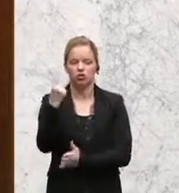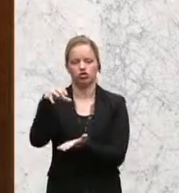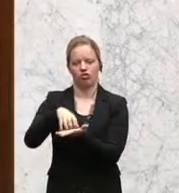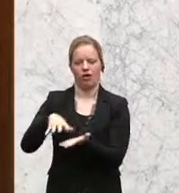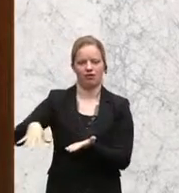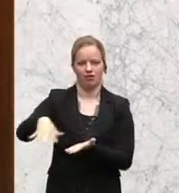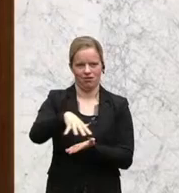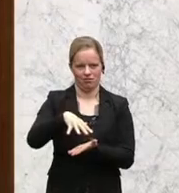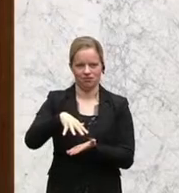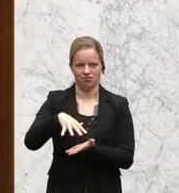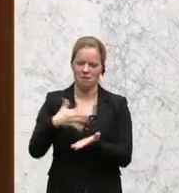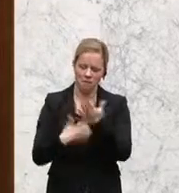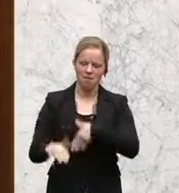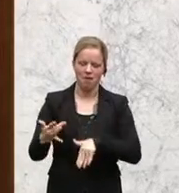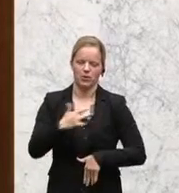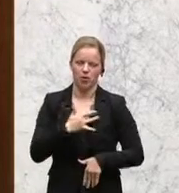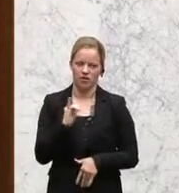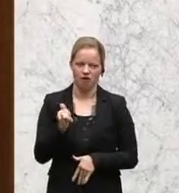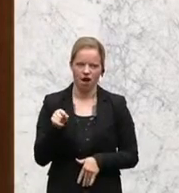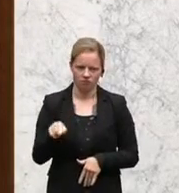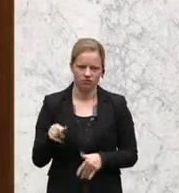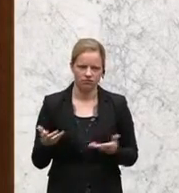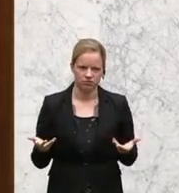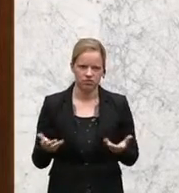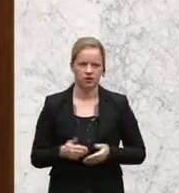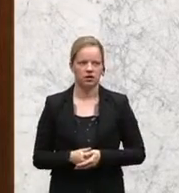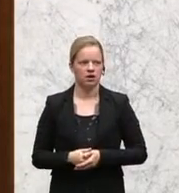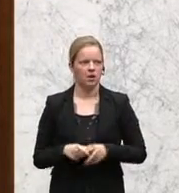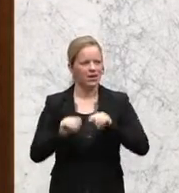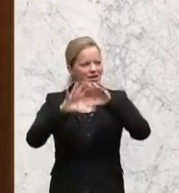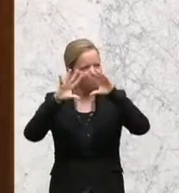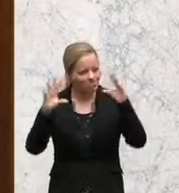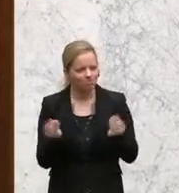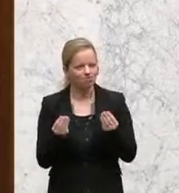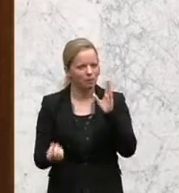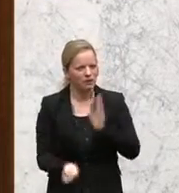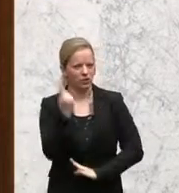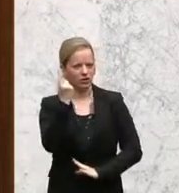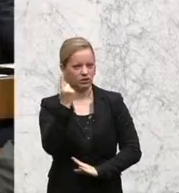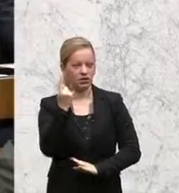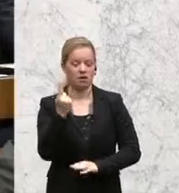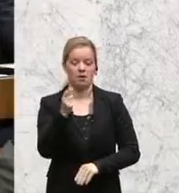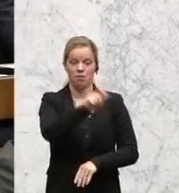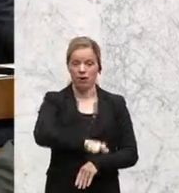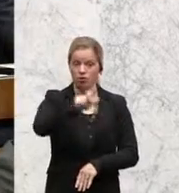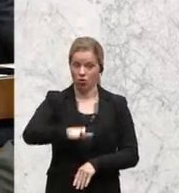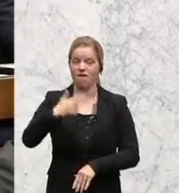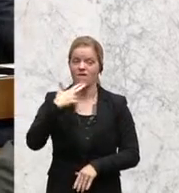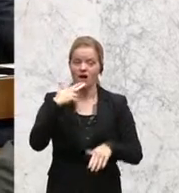betroffen sind. Wir sehen aber auch, dass es insbesondere bei den Asylwerbern und